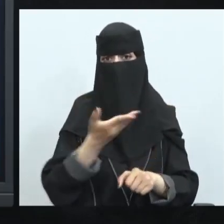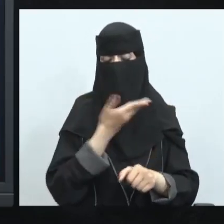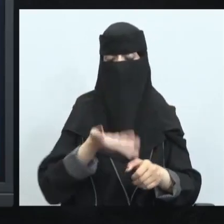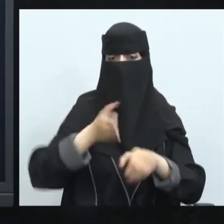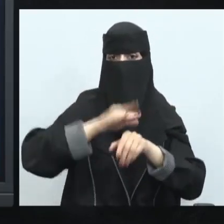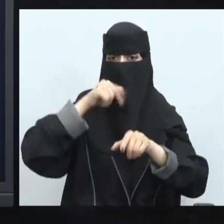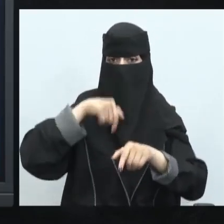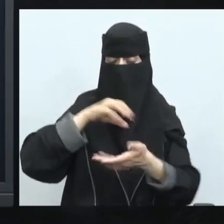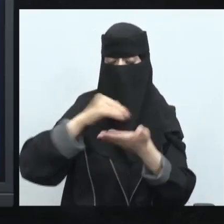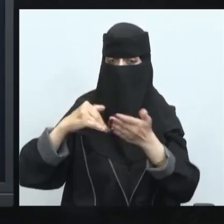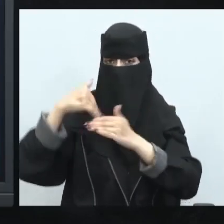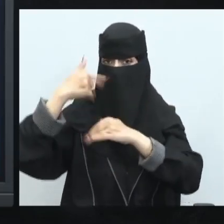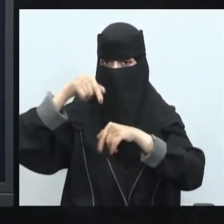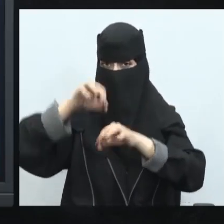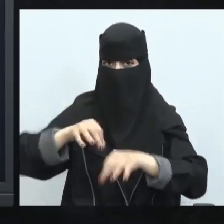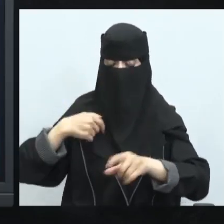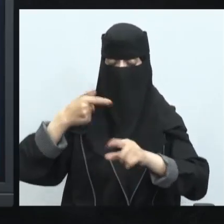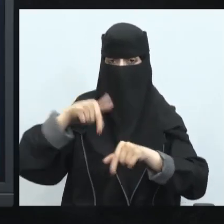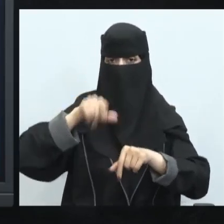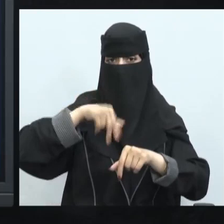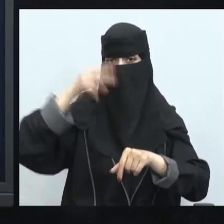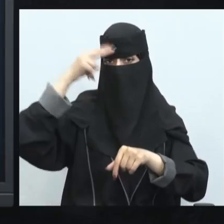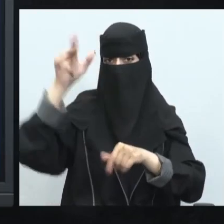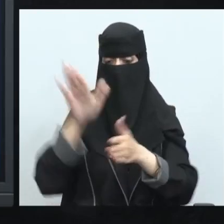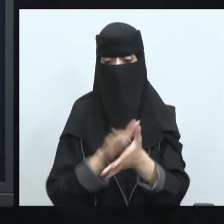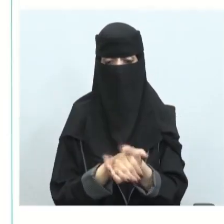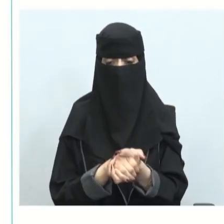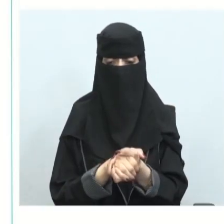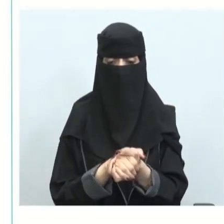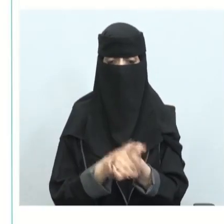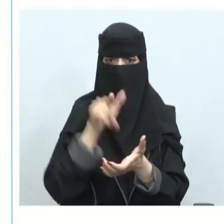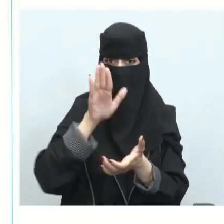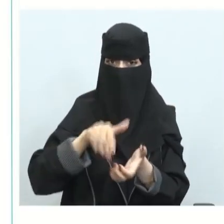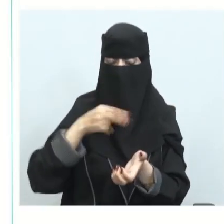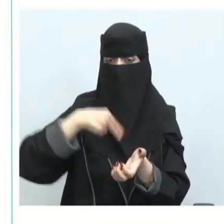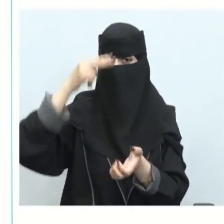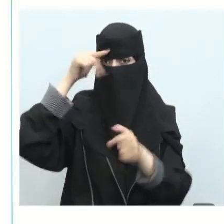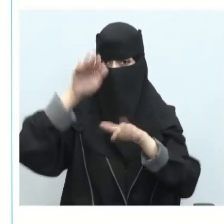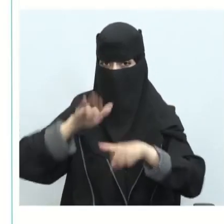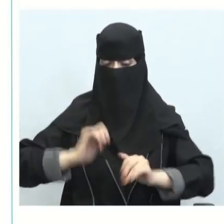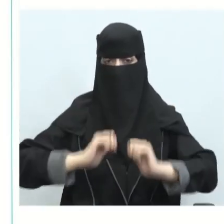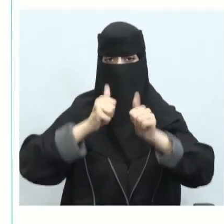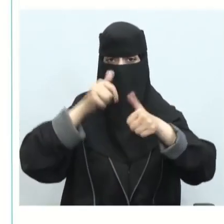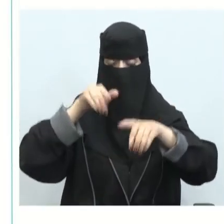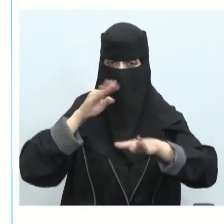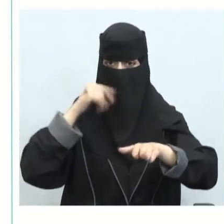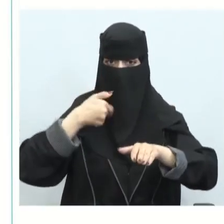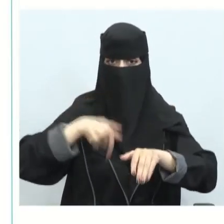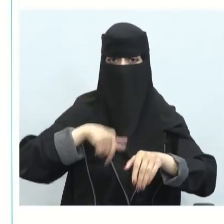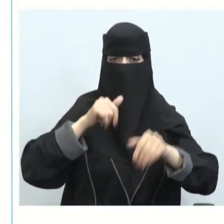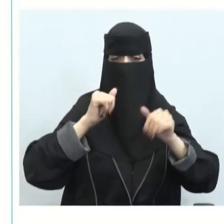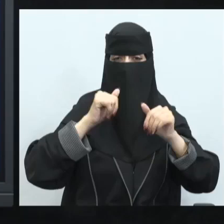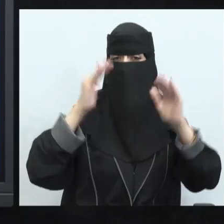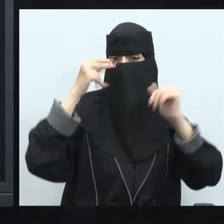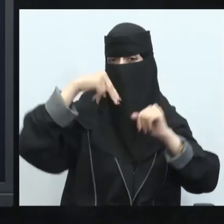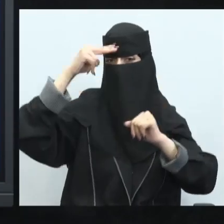الناتج المحلي مثلا في المملكة العربية السعودية أيضا المملكة هي لديها مبادرة فيما يتعلق السعودية الخضراء من